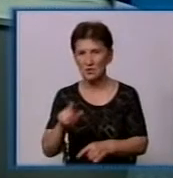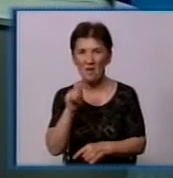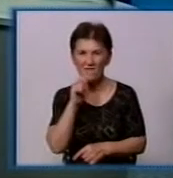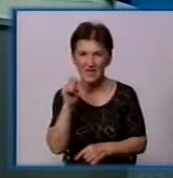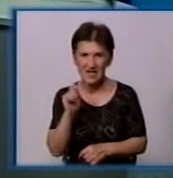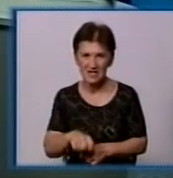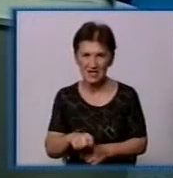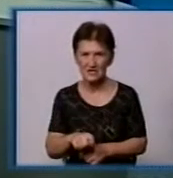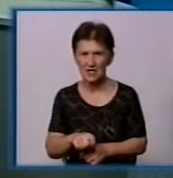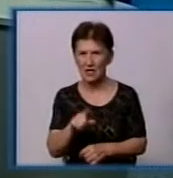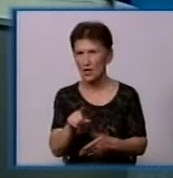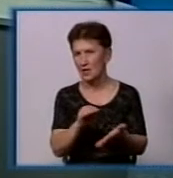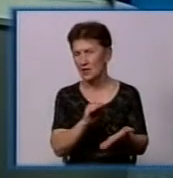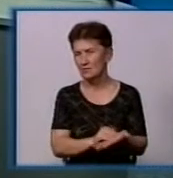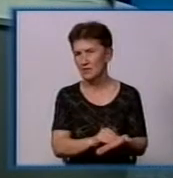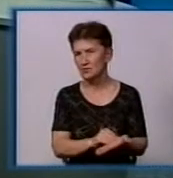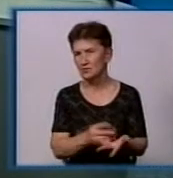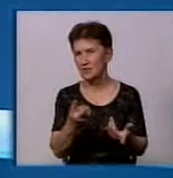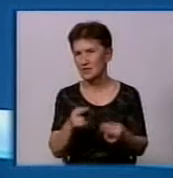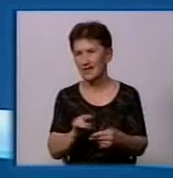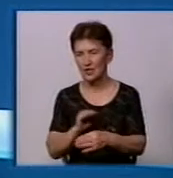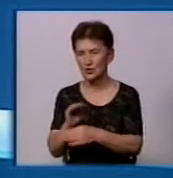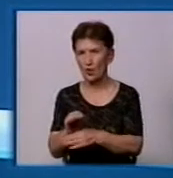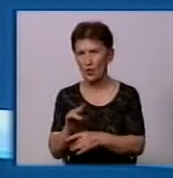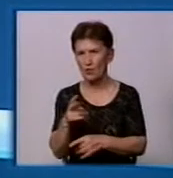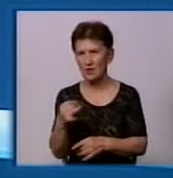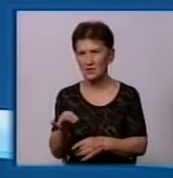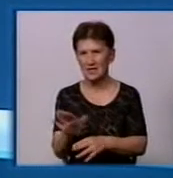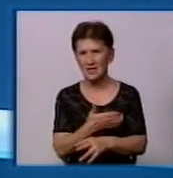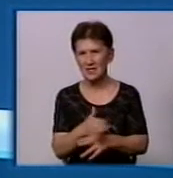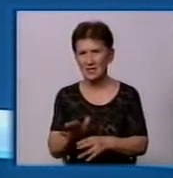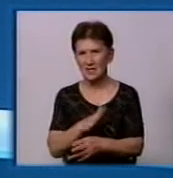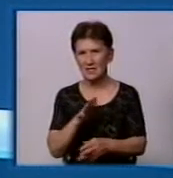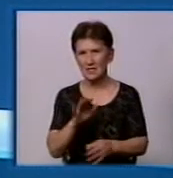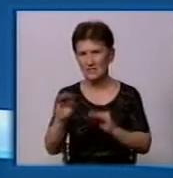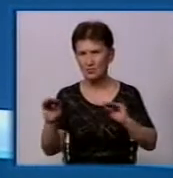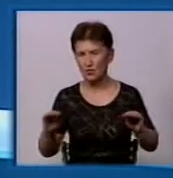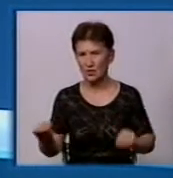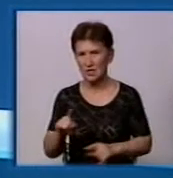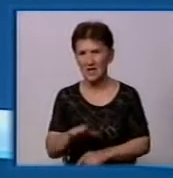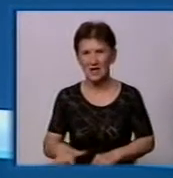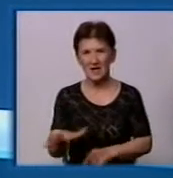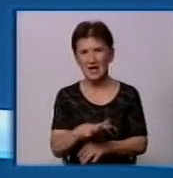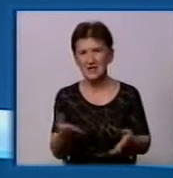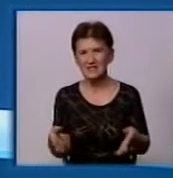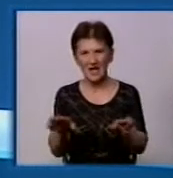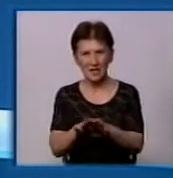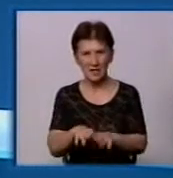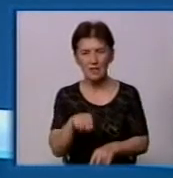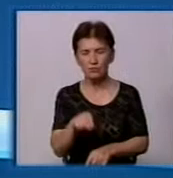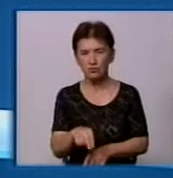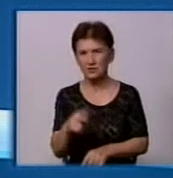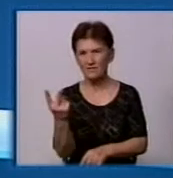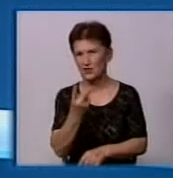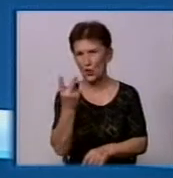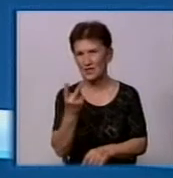пілотного проєкту поставила у себе контейнери для двокомпонентного роздільного збору, але на тій території закрили всі пункти прийому вторсоровини.